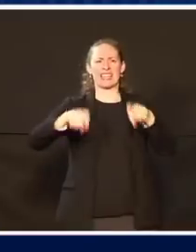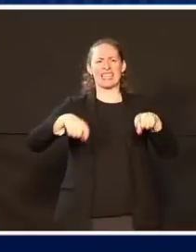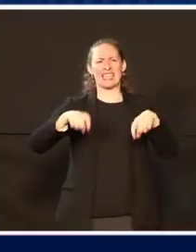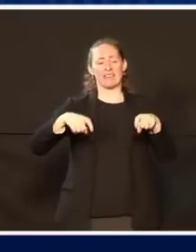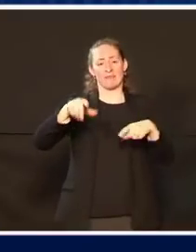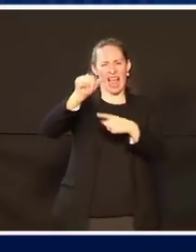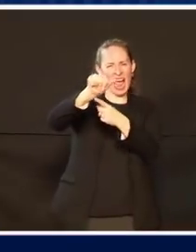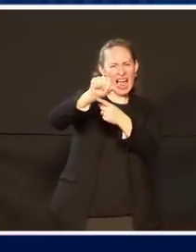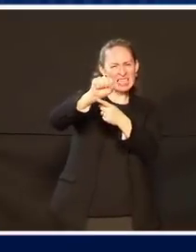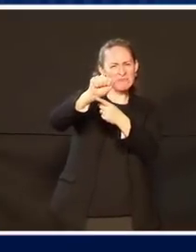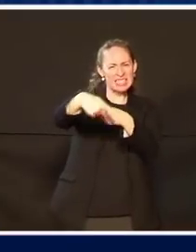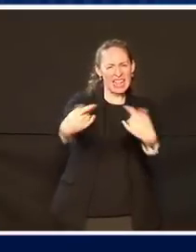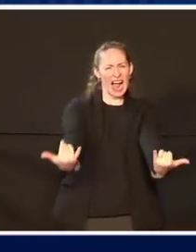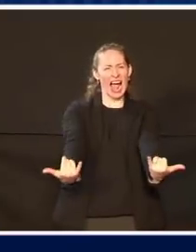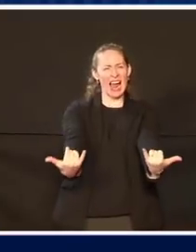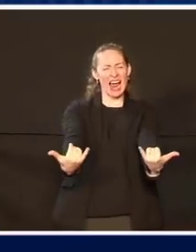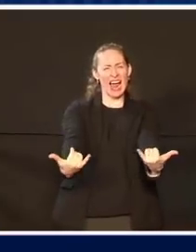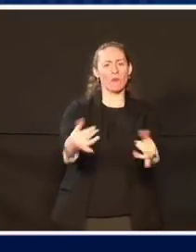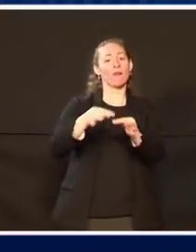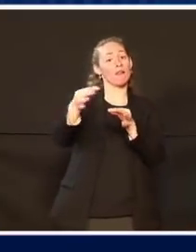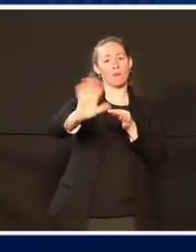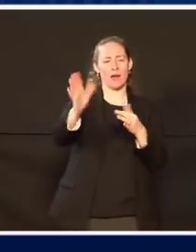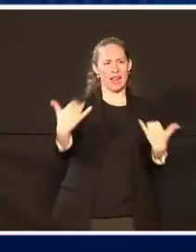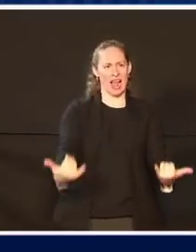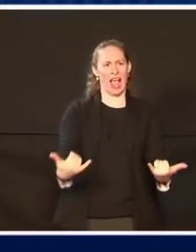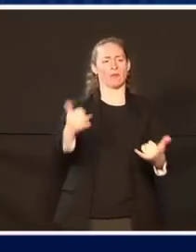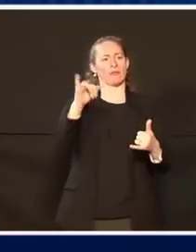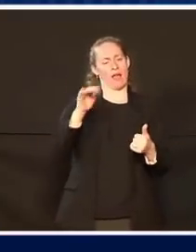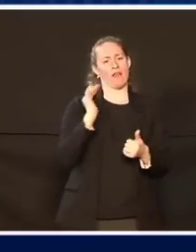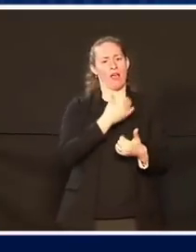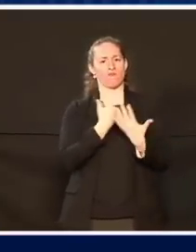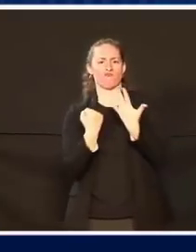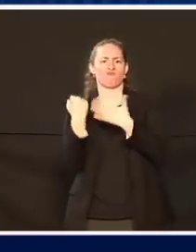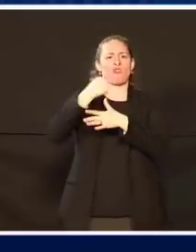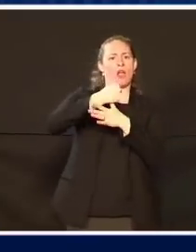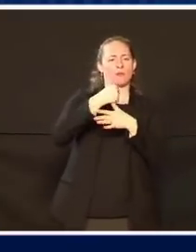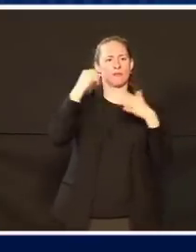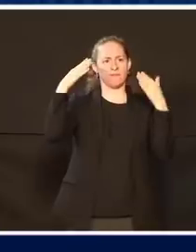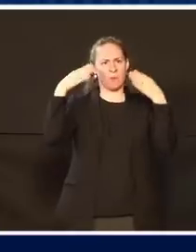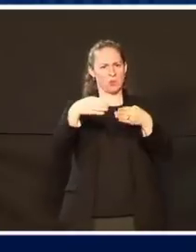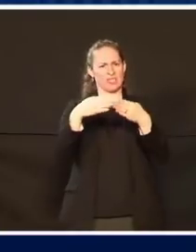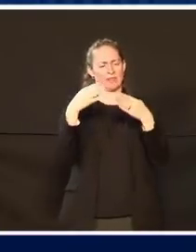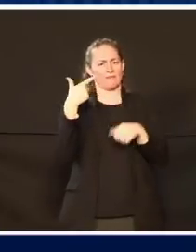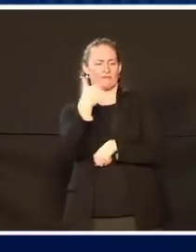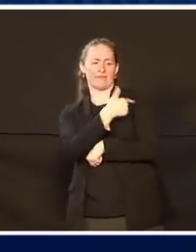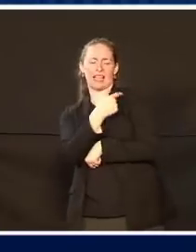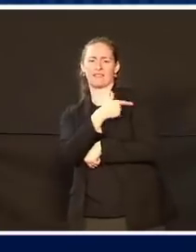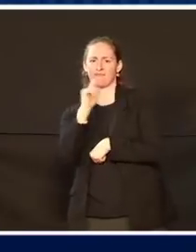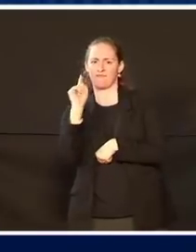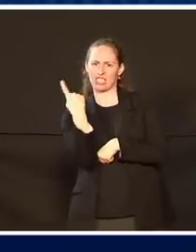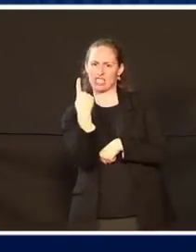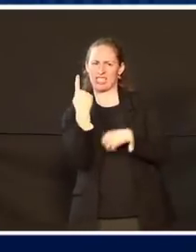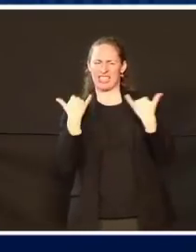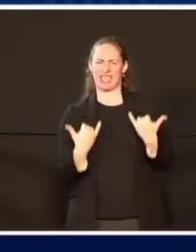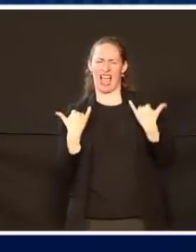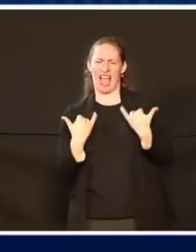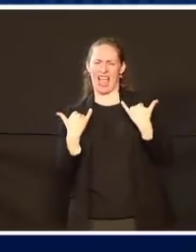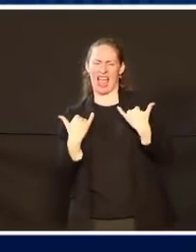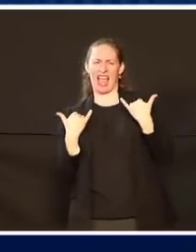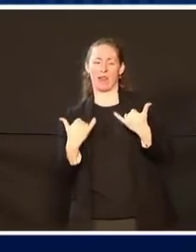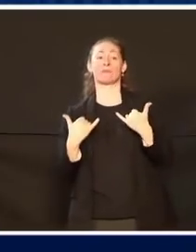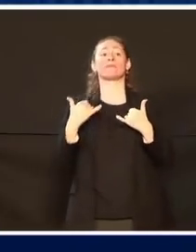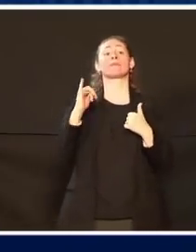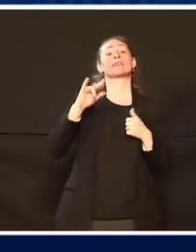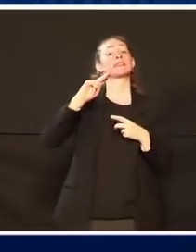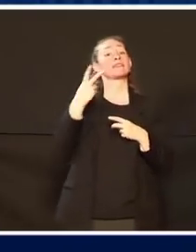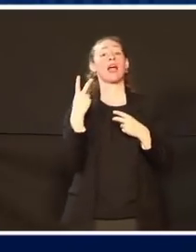Rettungsplans sind Impfstoffe. Zweite ist die Zusage von 2,6 Milliarden, die rausgegangen sind. Jeder